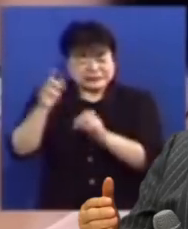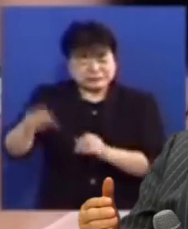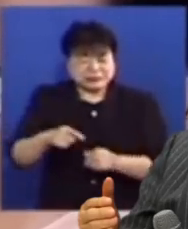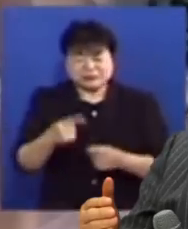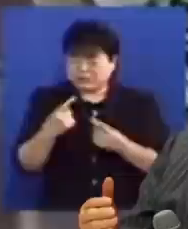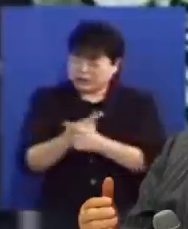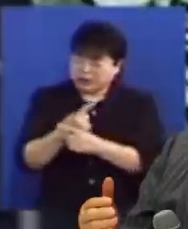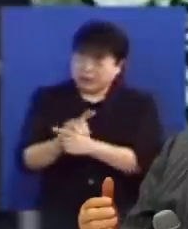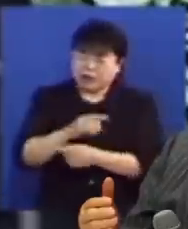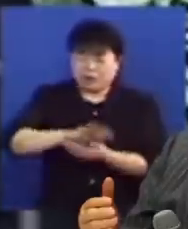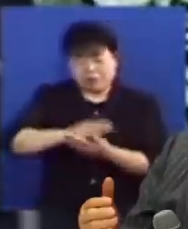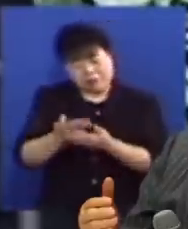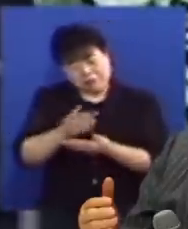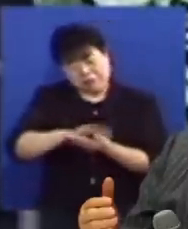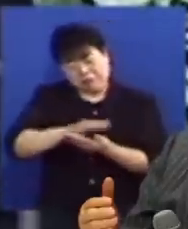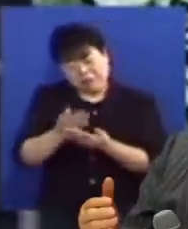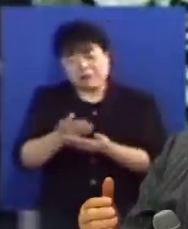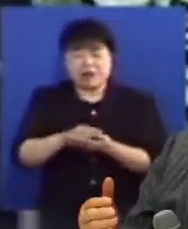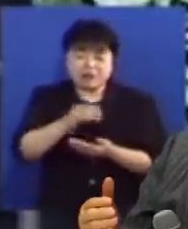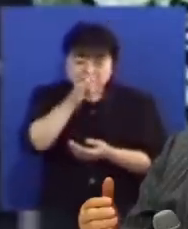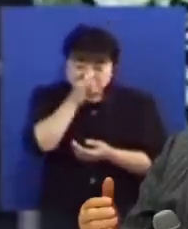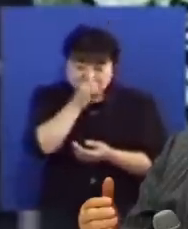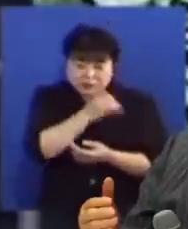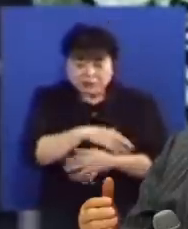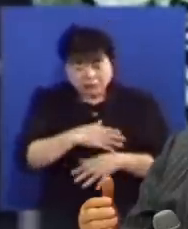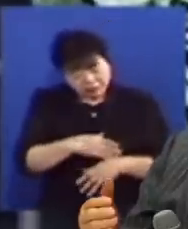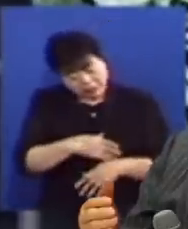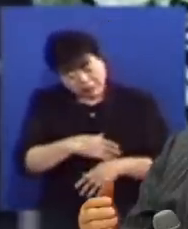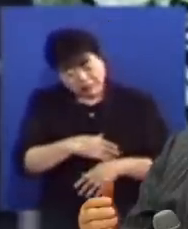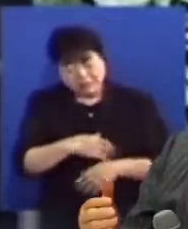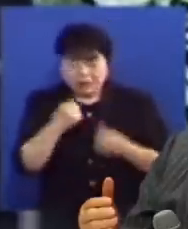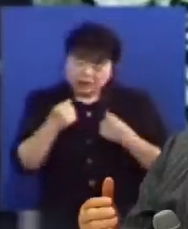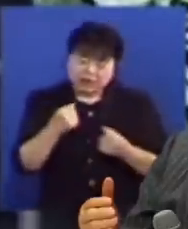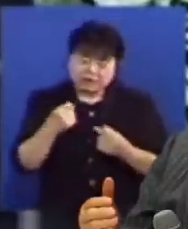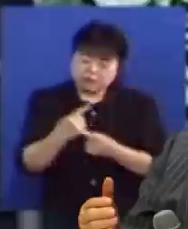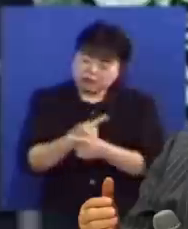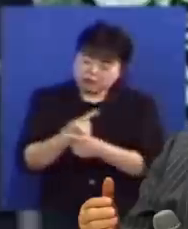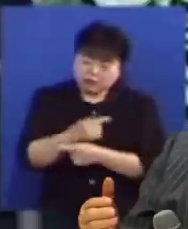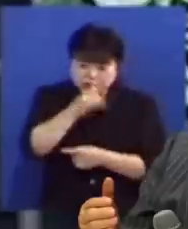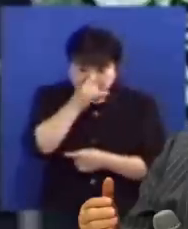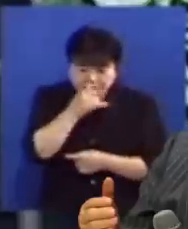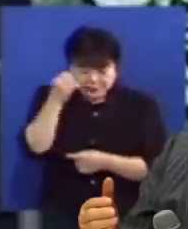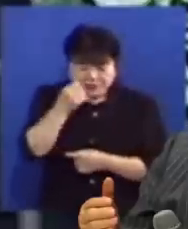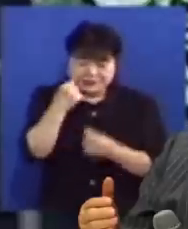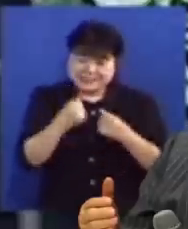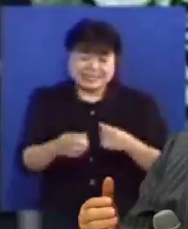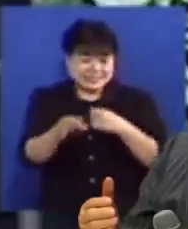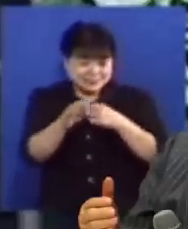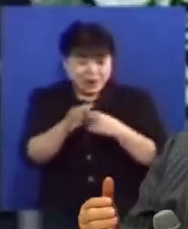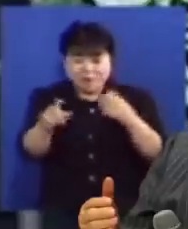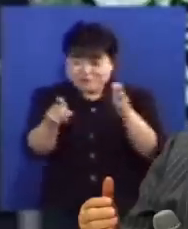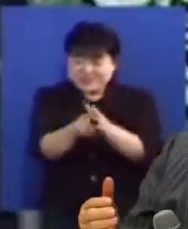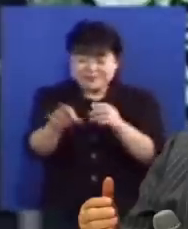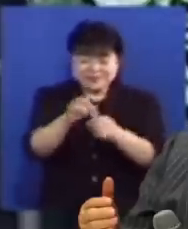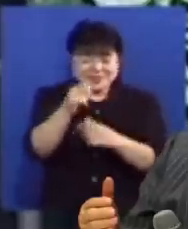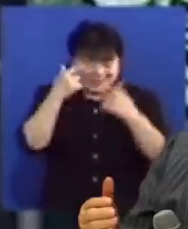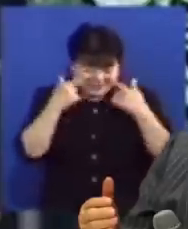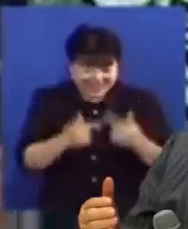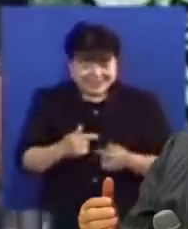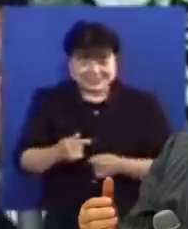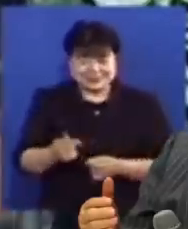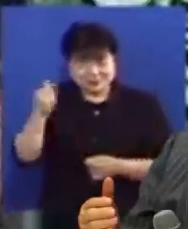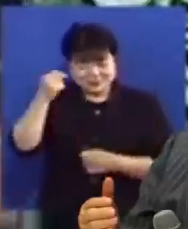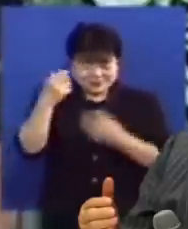요동치고 높았다가 낮았다가 힘이 있었다가 약해졌다가 변하지만 성령이 계신 것을 믿으면 항상